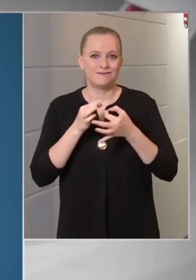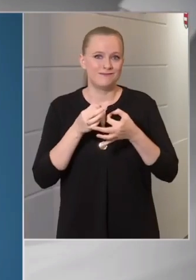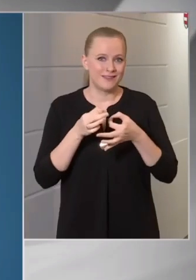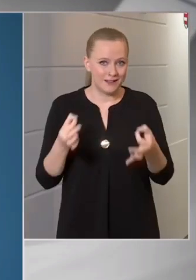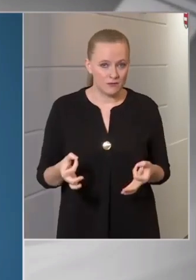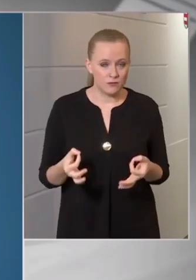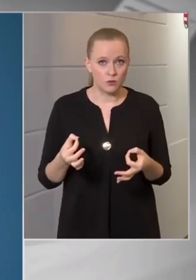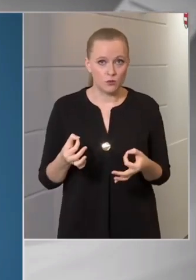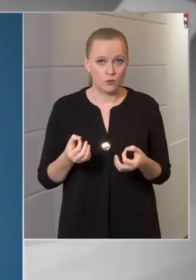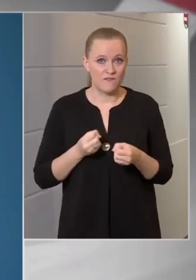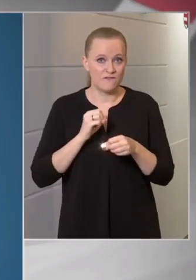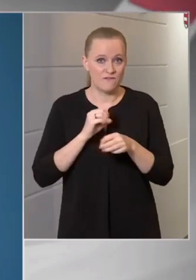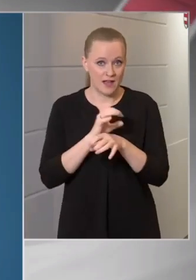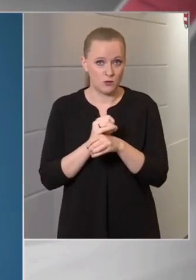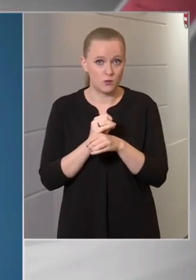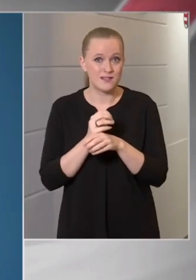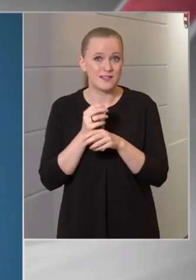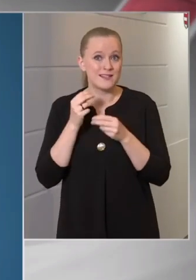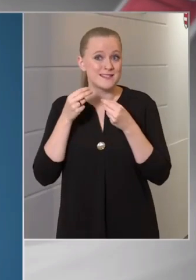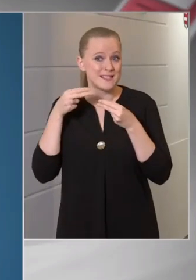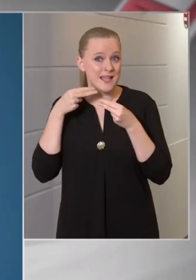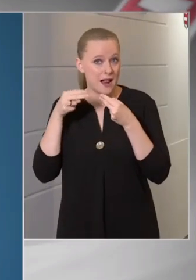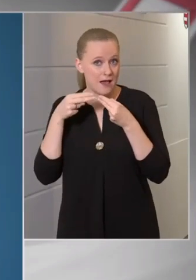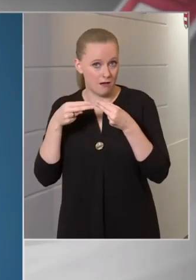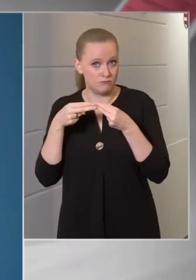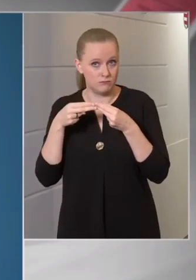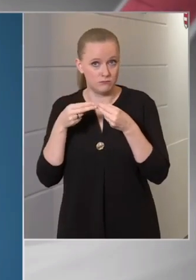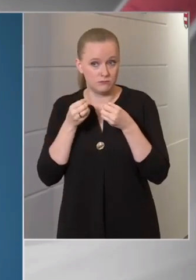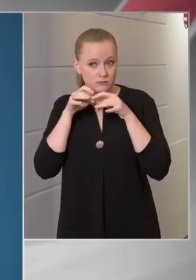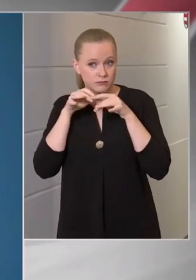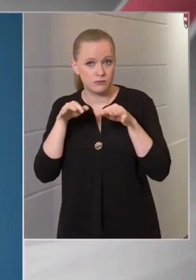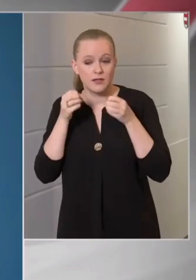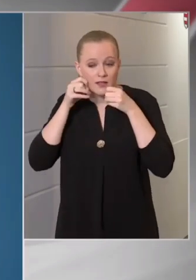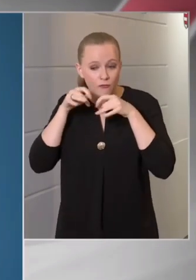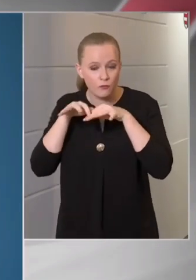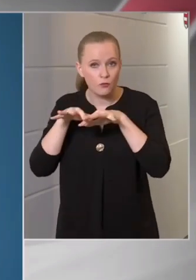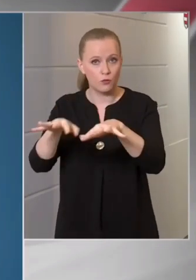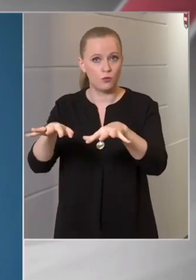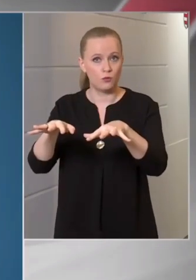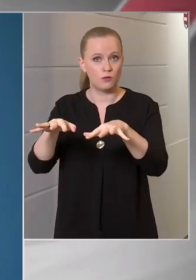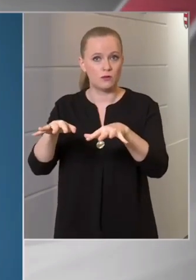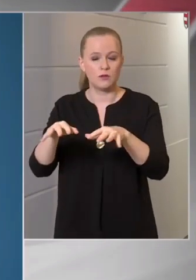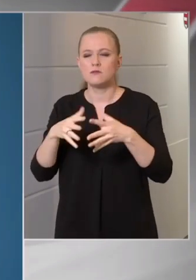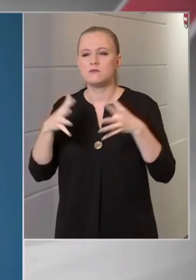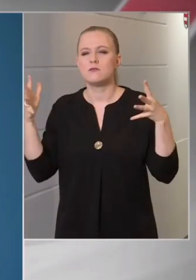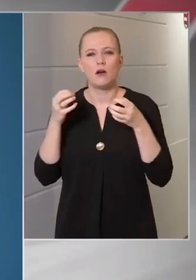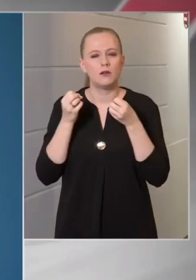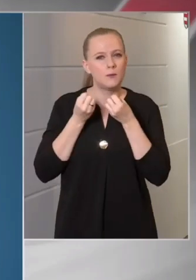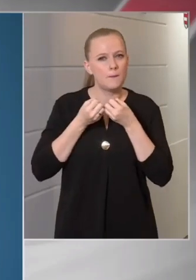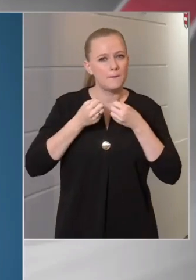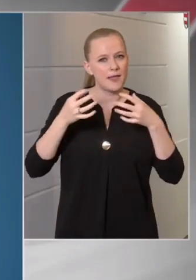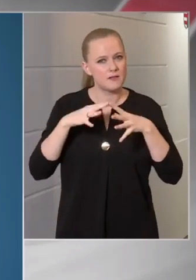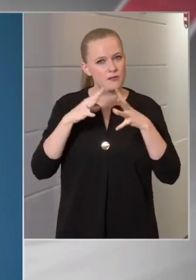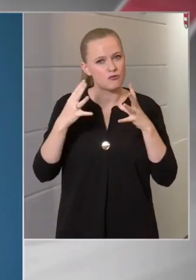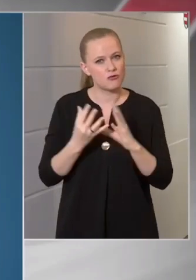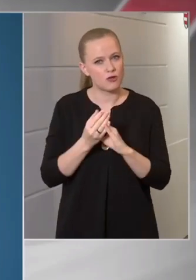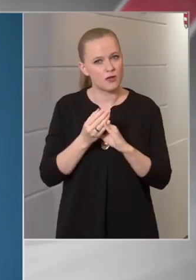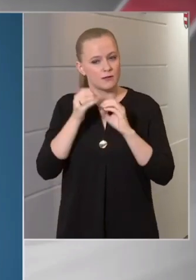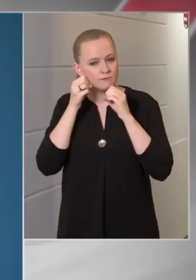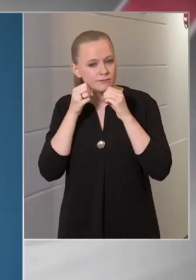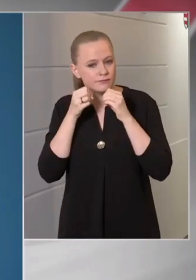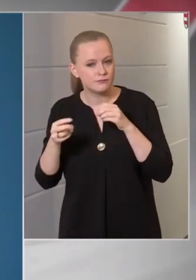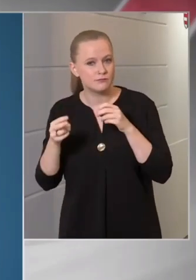szelepes maszkot hordja, az kifújja egyszerre nagy mennyiségben a szelepen